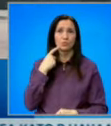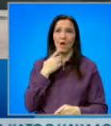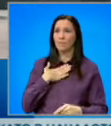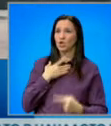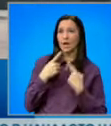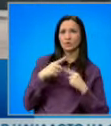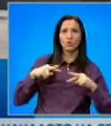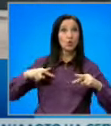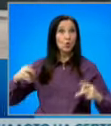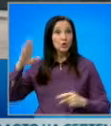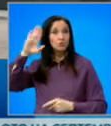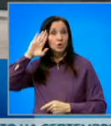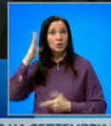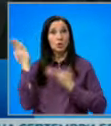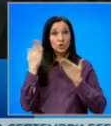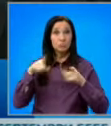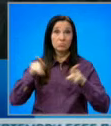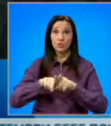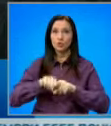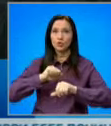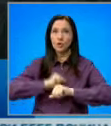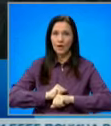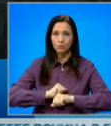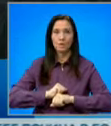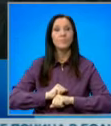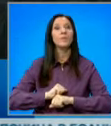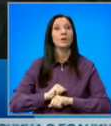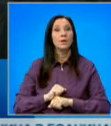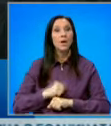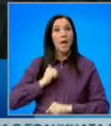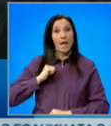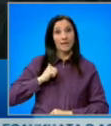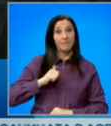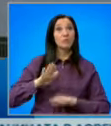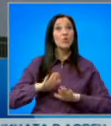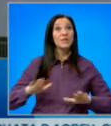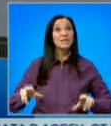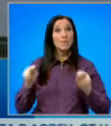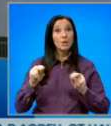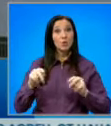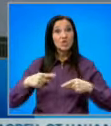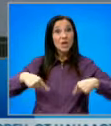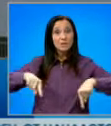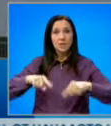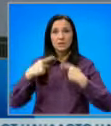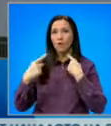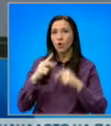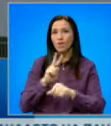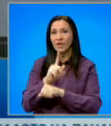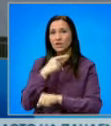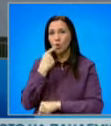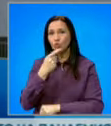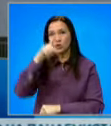с други служители от училището, както и с директора Зорка Шумарева. Инспектори от детска педагогическа стая пък са разговаряли с 12